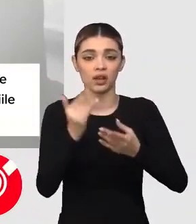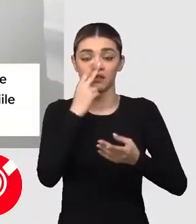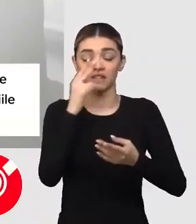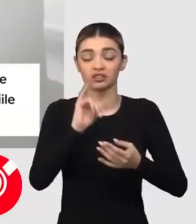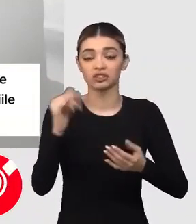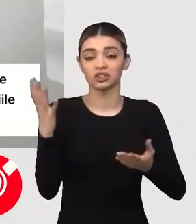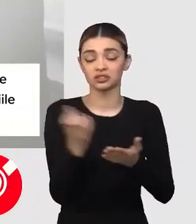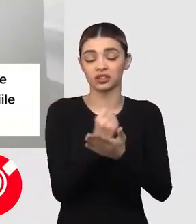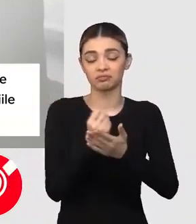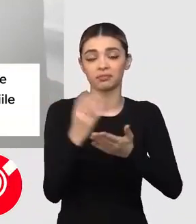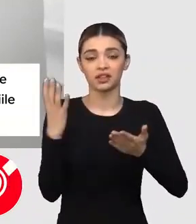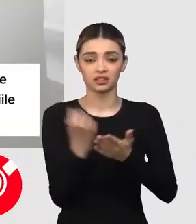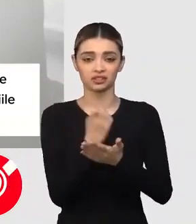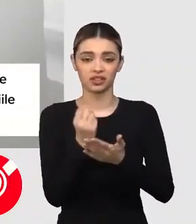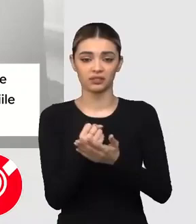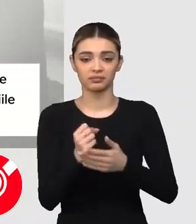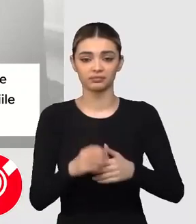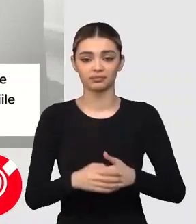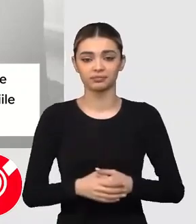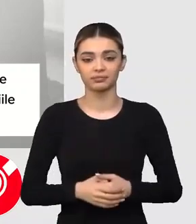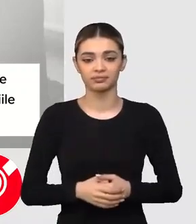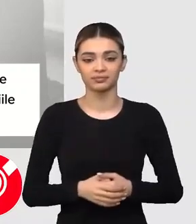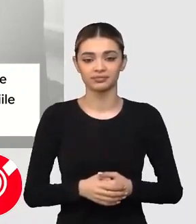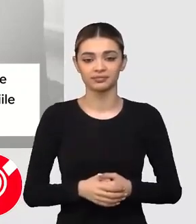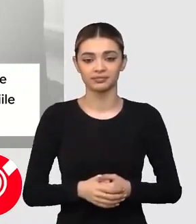raport, dar cine va câștiga, va câștiga.